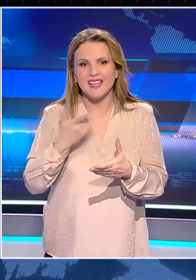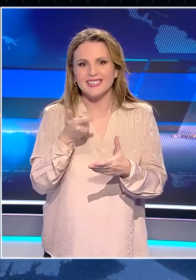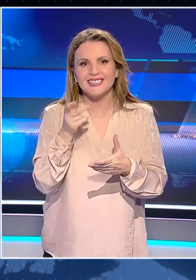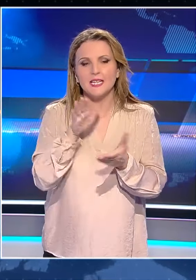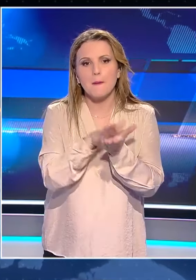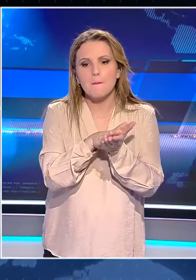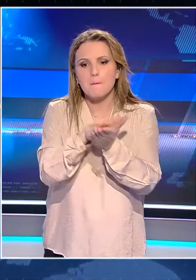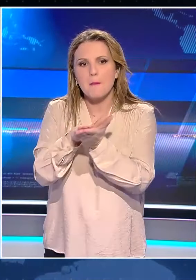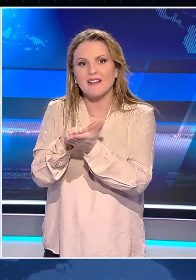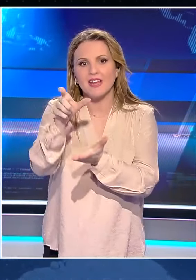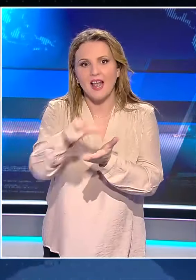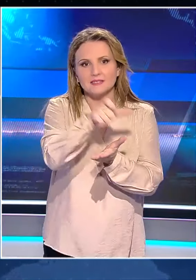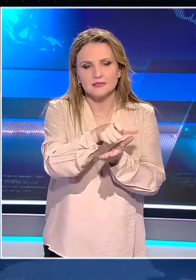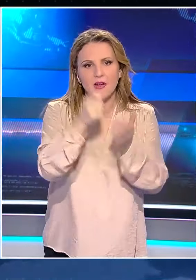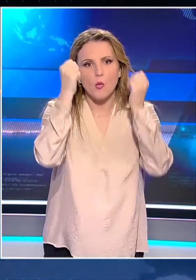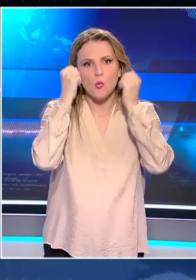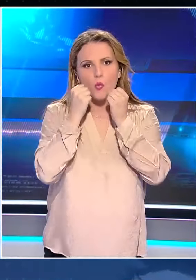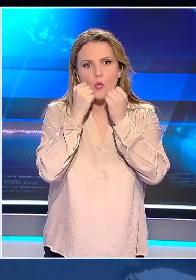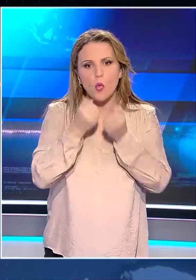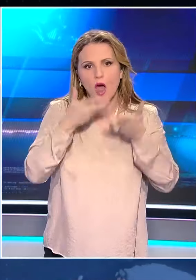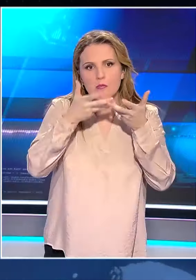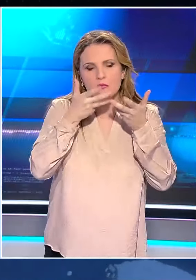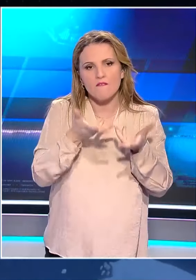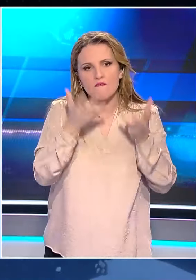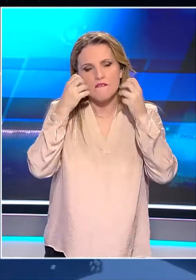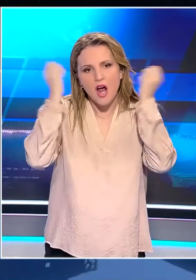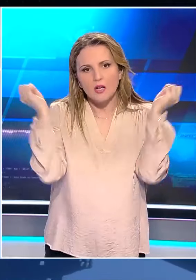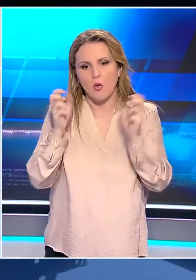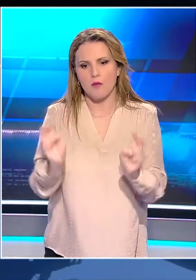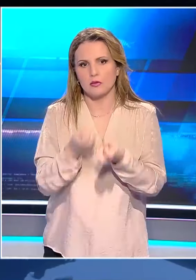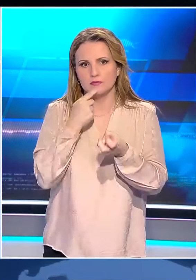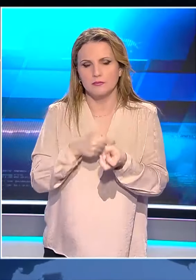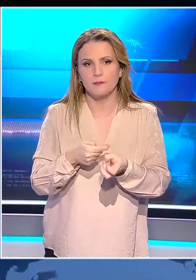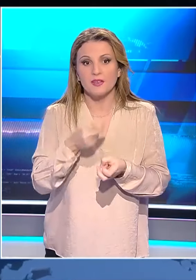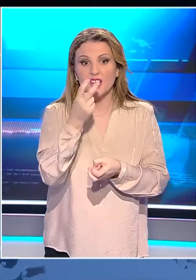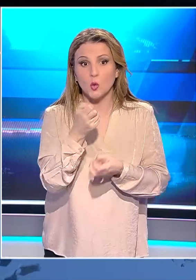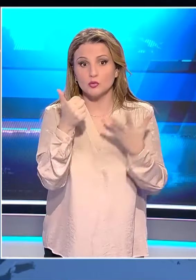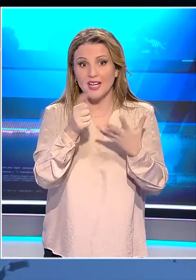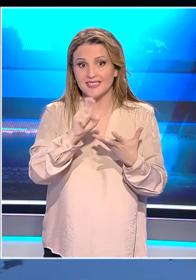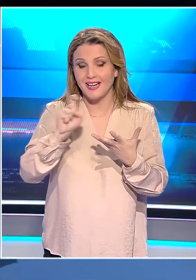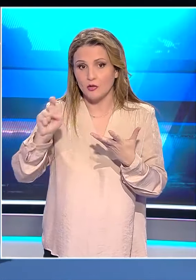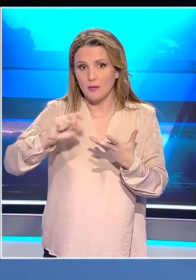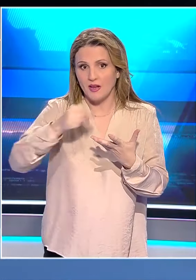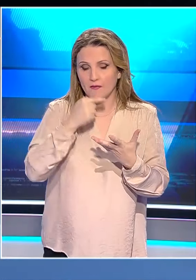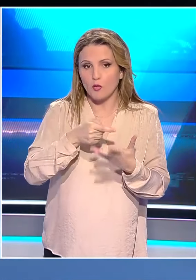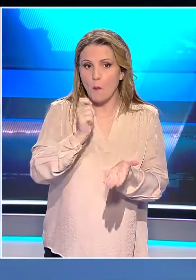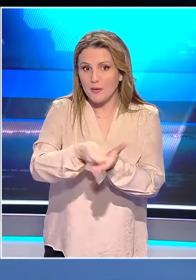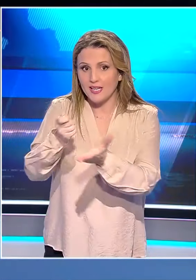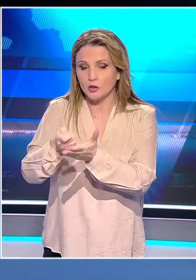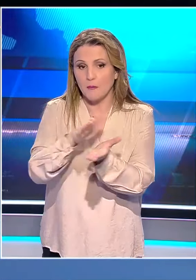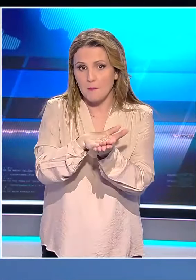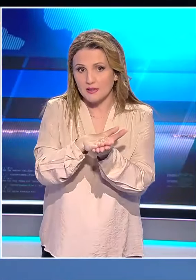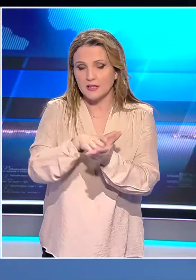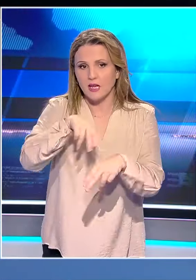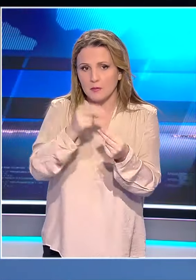από τους προστατευόμενους μάρτυρες. Σύμφωνα με την εφημερίδα Πρωτοθέμα, οι μάρτυρες μοιράστηκαν 26 εκατομμύρια ευρώ μεταξύ των οποίων και η